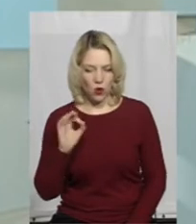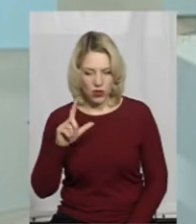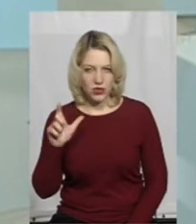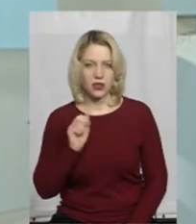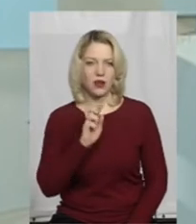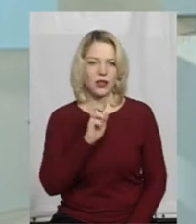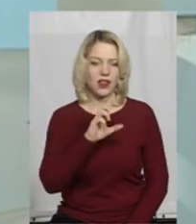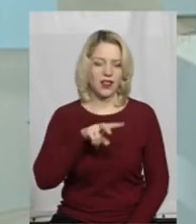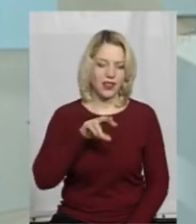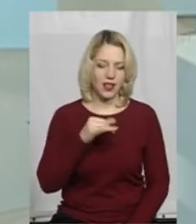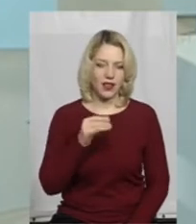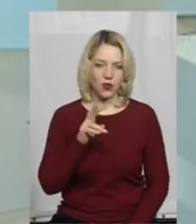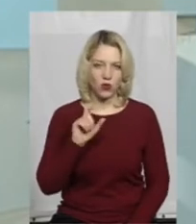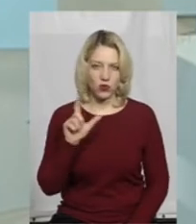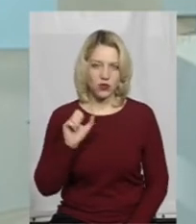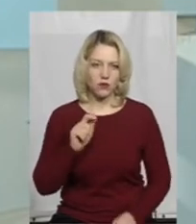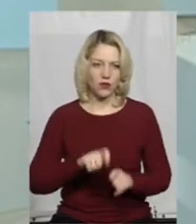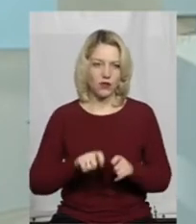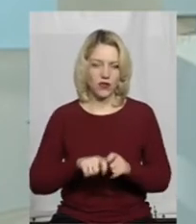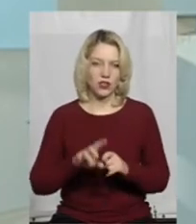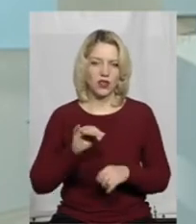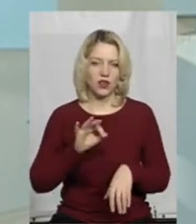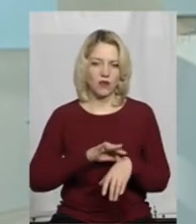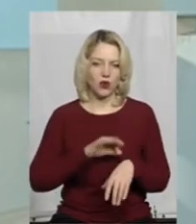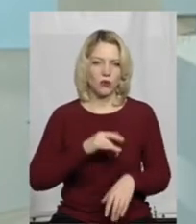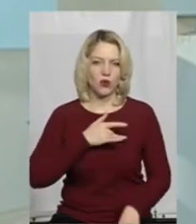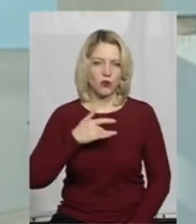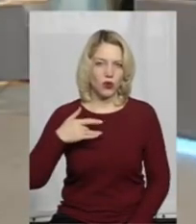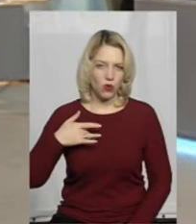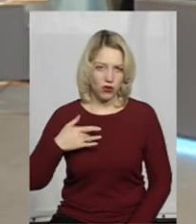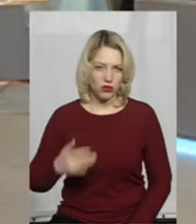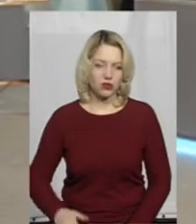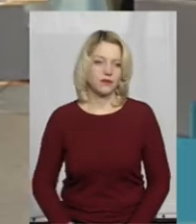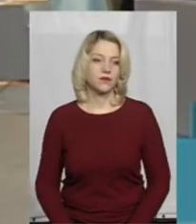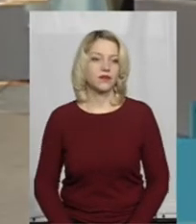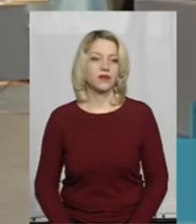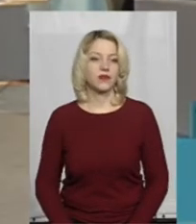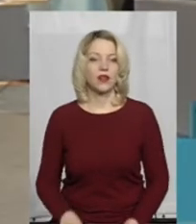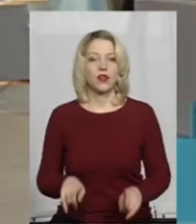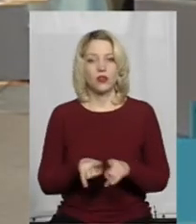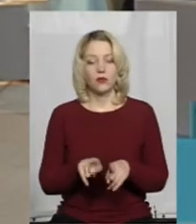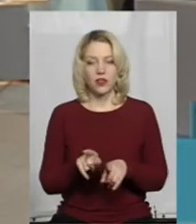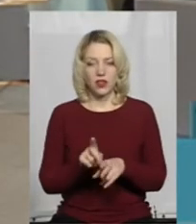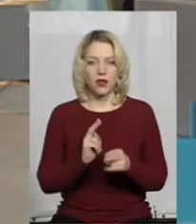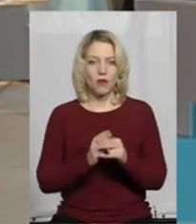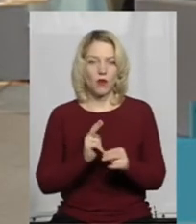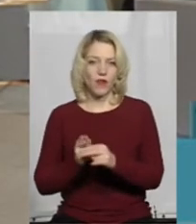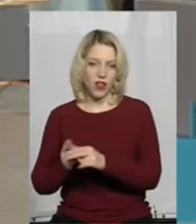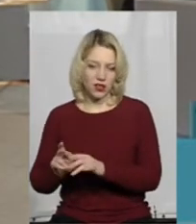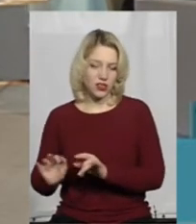перевірена на хворобу туберкульозу. Тобто, ви такі профілактичні